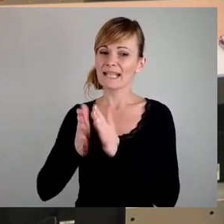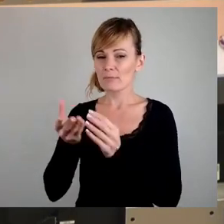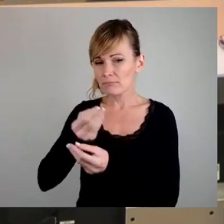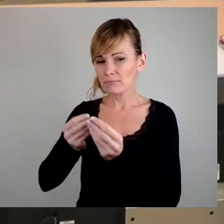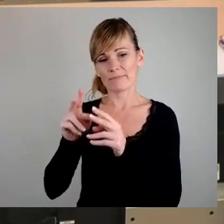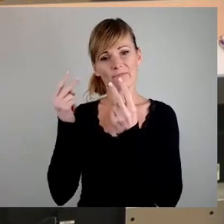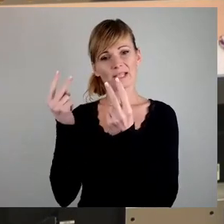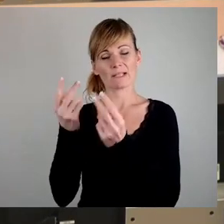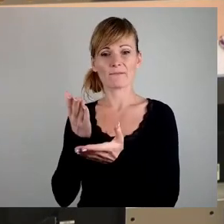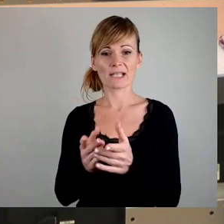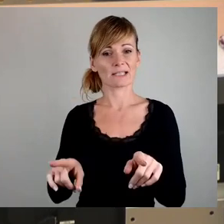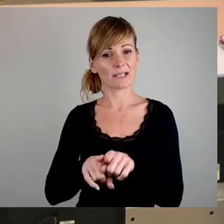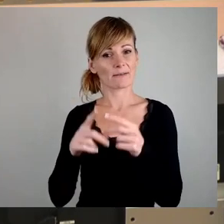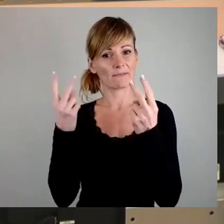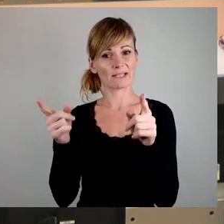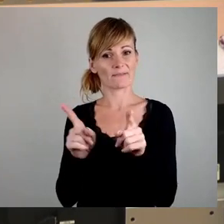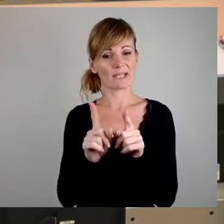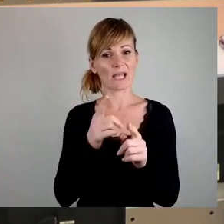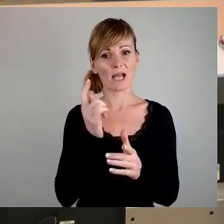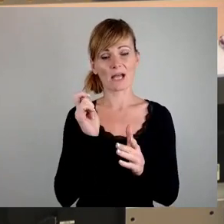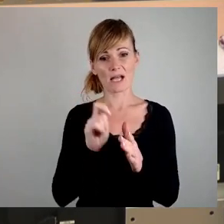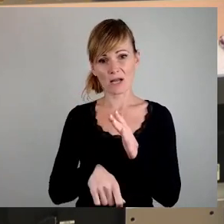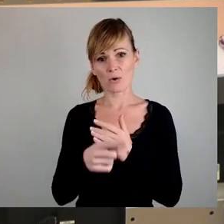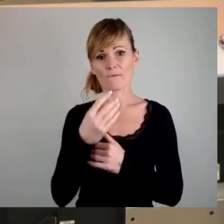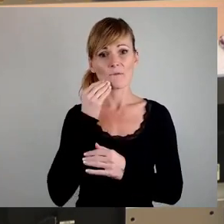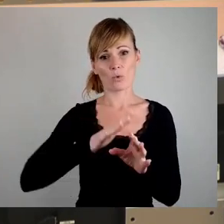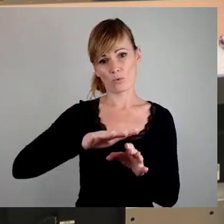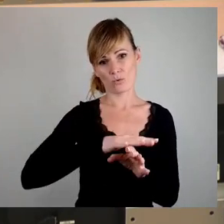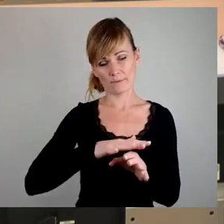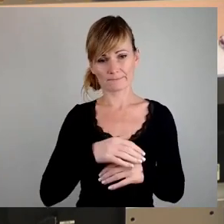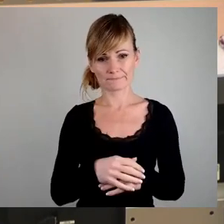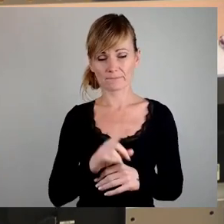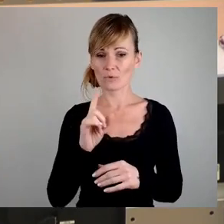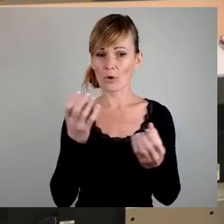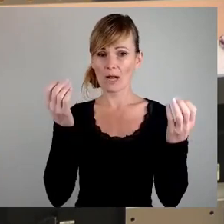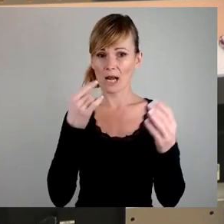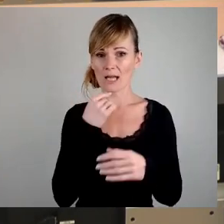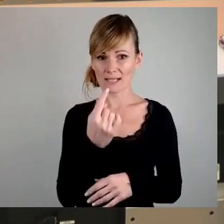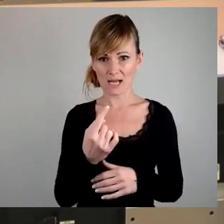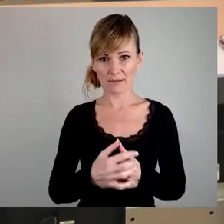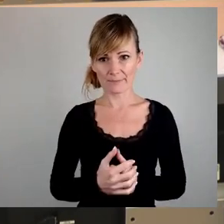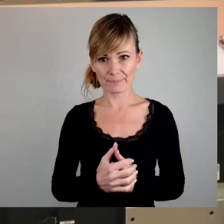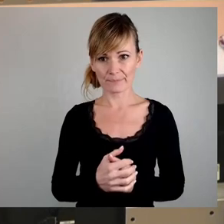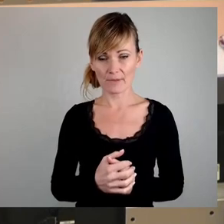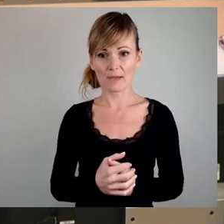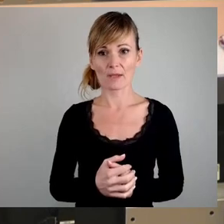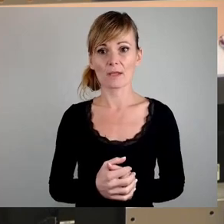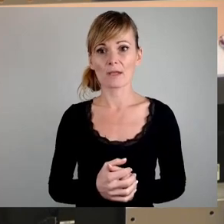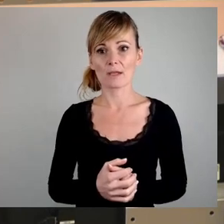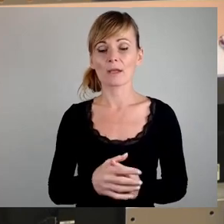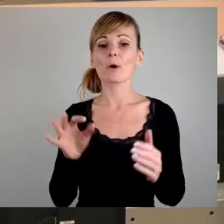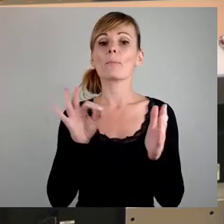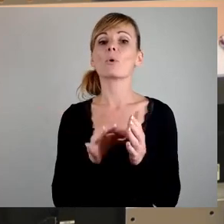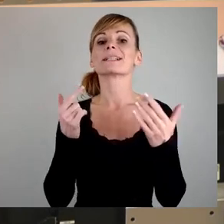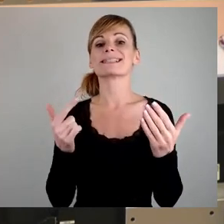genauso wichtig wie der Ankauf der Wohnung. Und ich will auch noch mal ganz klar sagen, dass der Punkt 7, den der